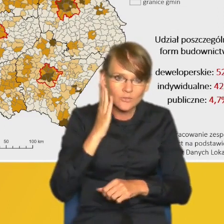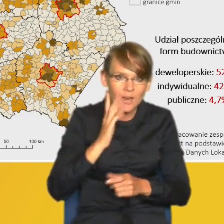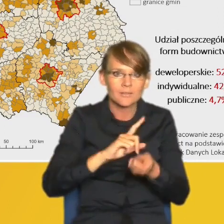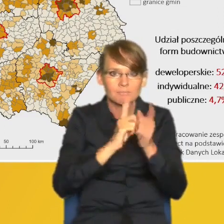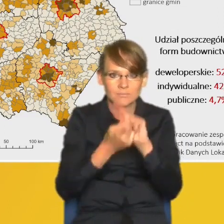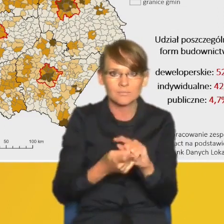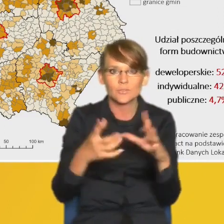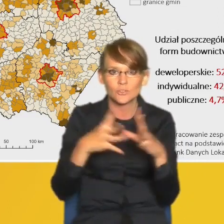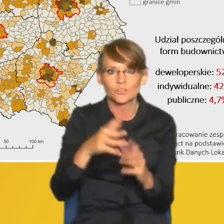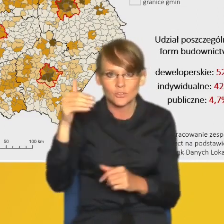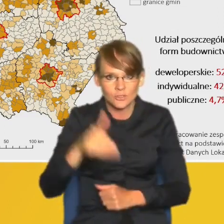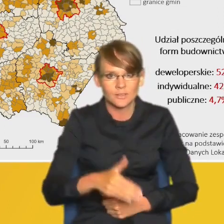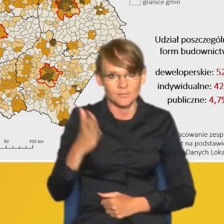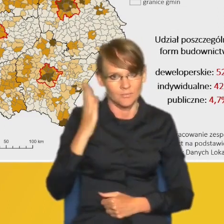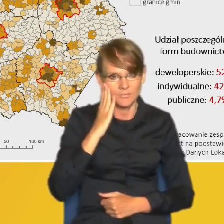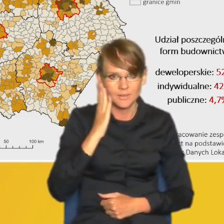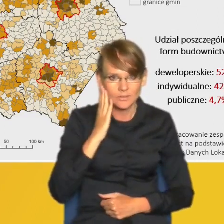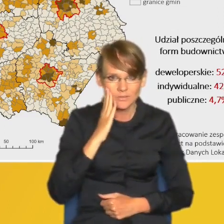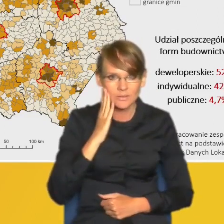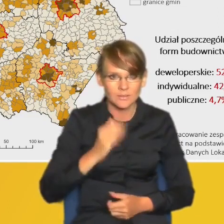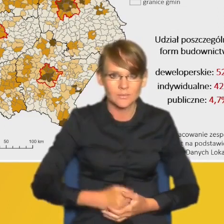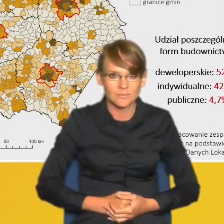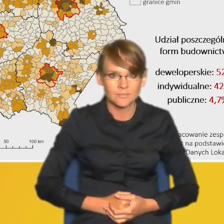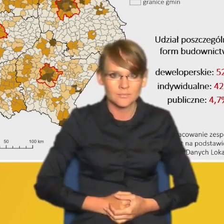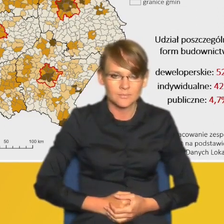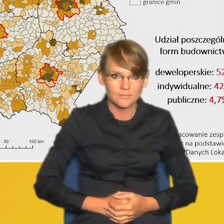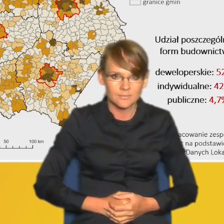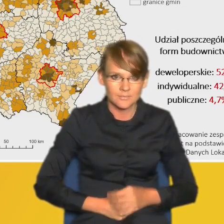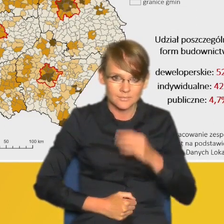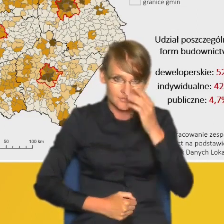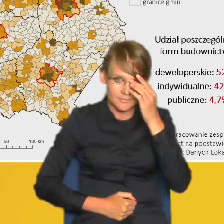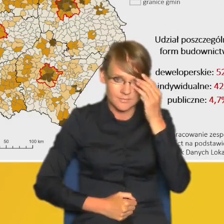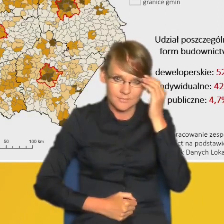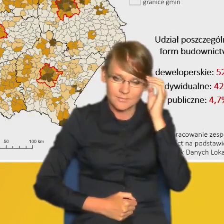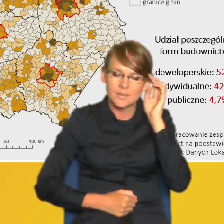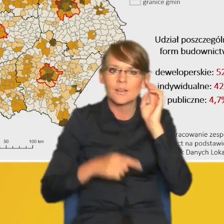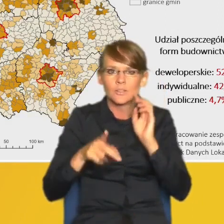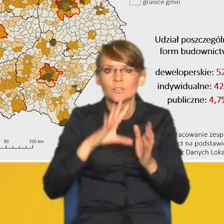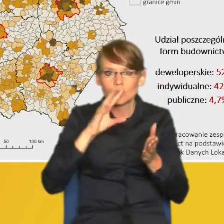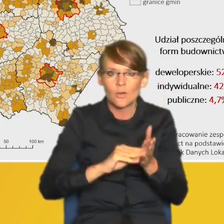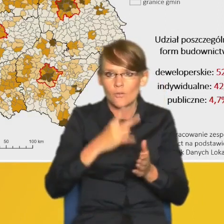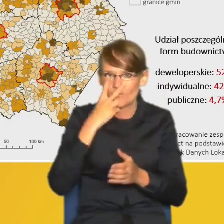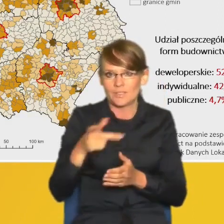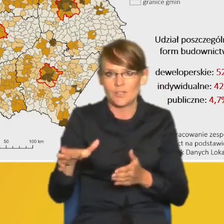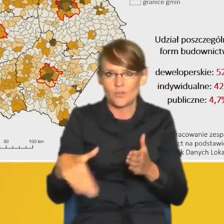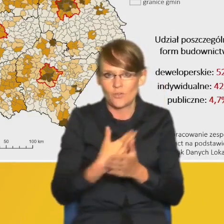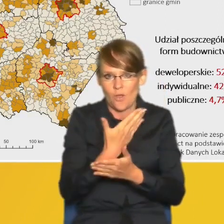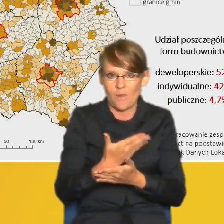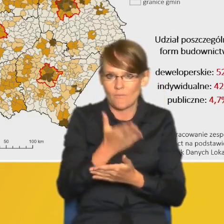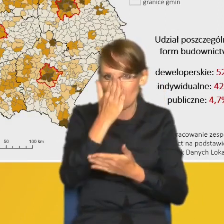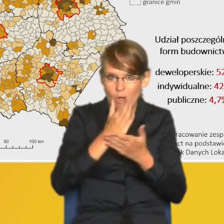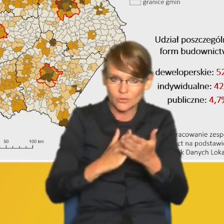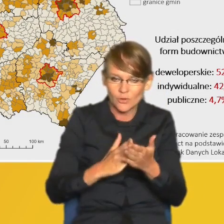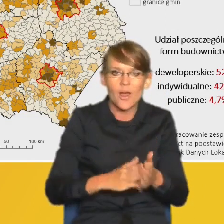10 tysięcy mieszkańców. Znowu widzimy ten nowo rysujący się podział. O ile w miejskich